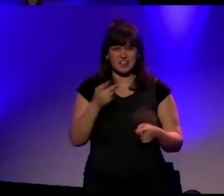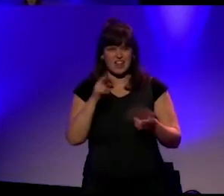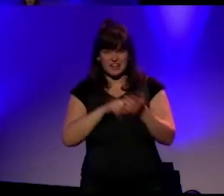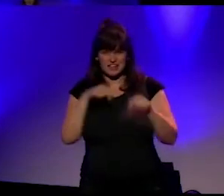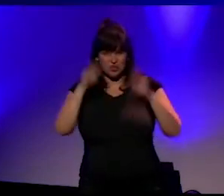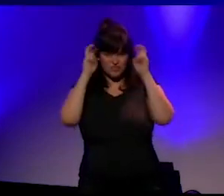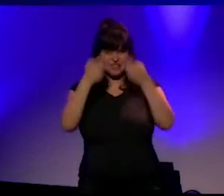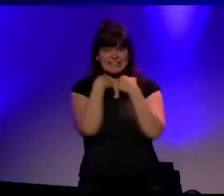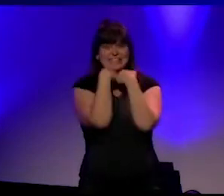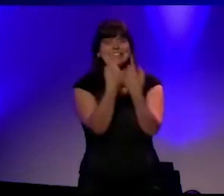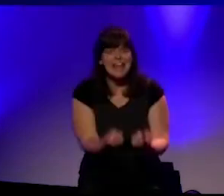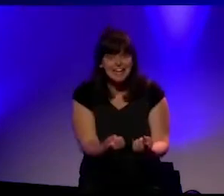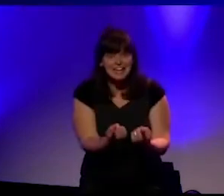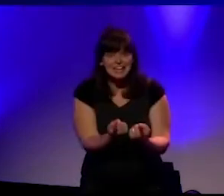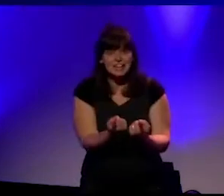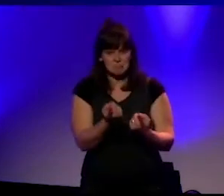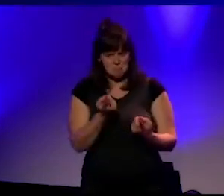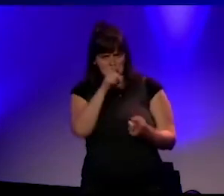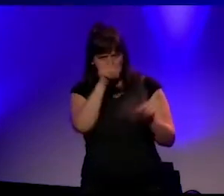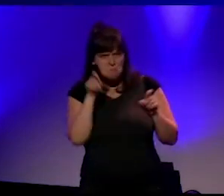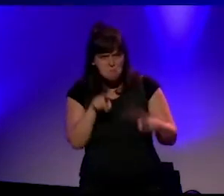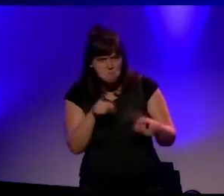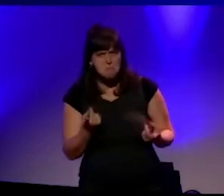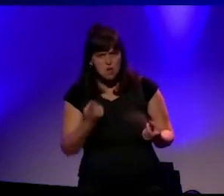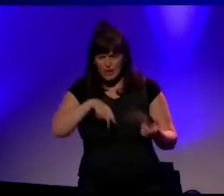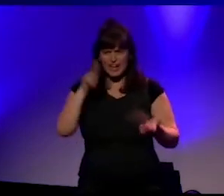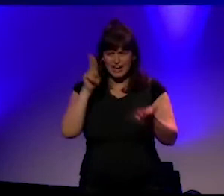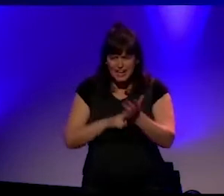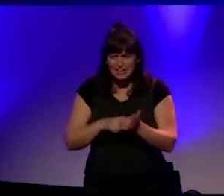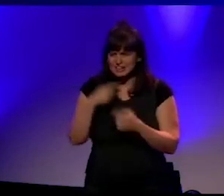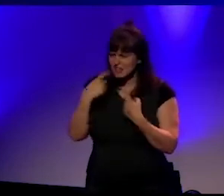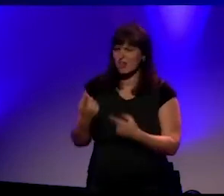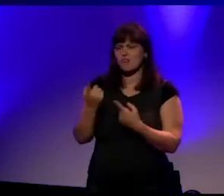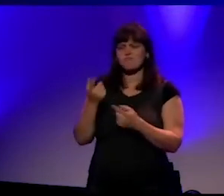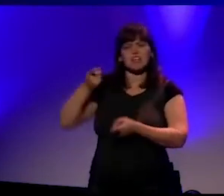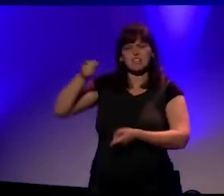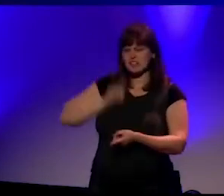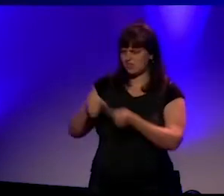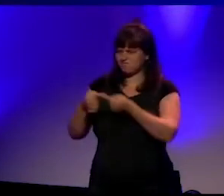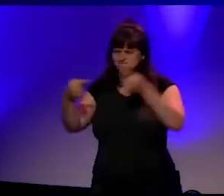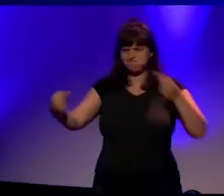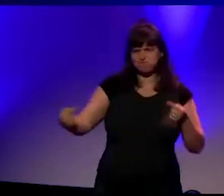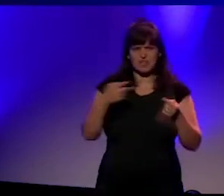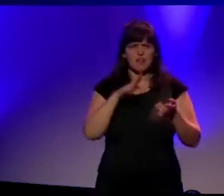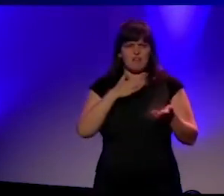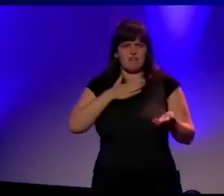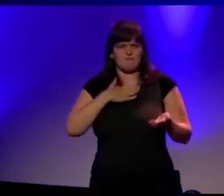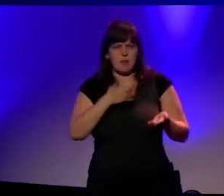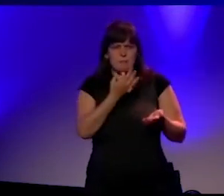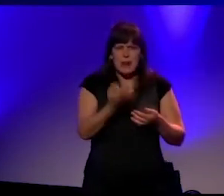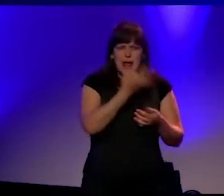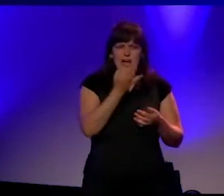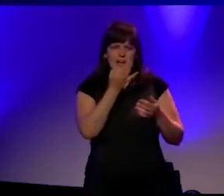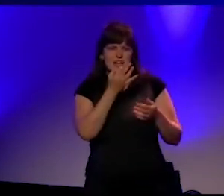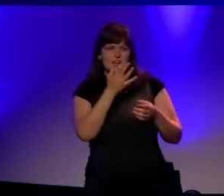vraag die telt. Stellen wij paal en perk aan gedrag dat strijdig is met de essentiële principes van inclusie?